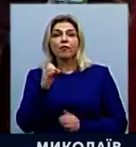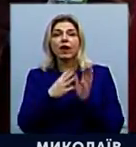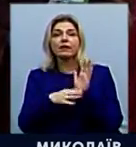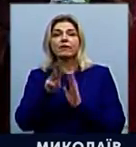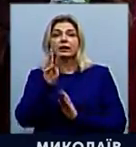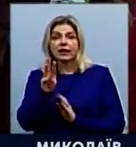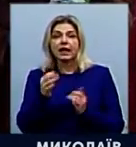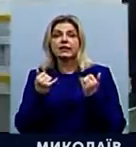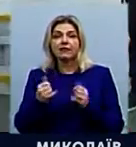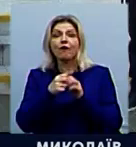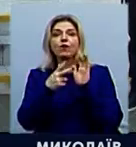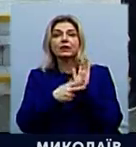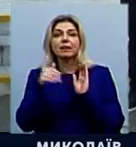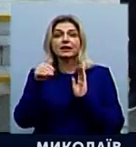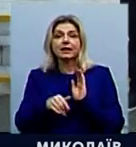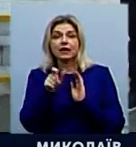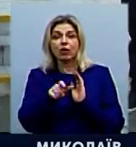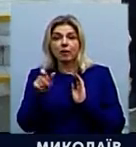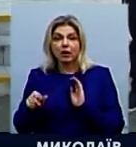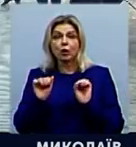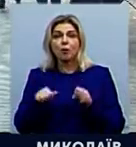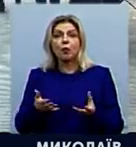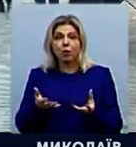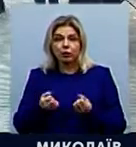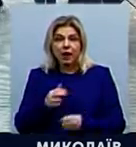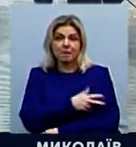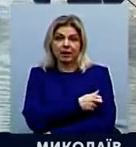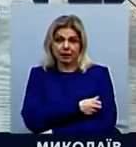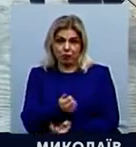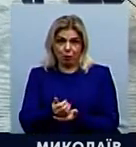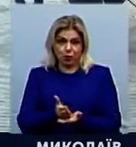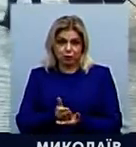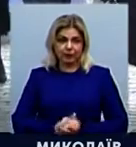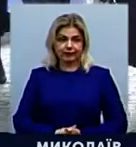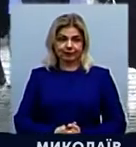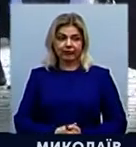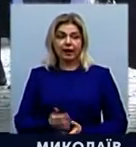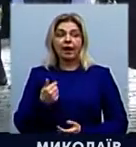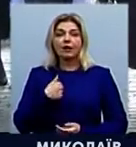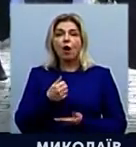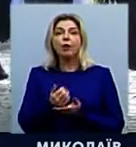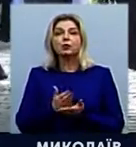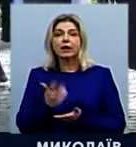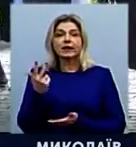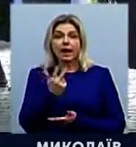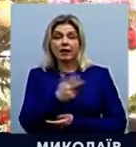сьогодні 18 тисяч городян зможуть отримувати тут медичні послуги. Я обслуговувалася в третій